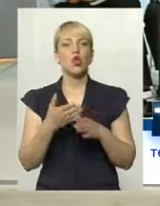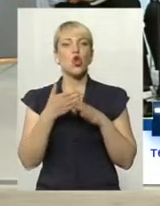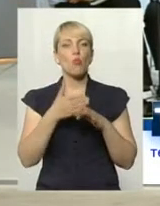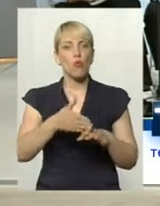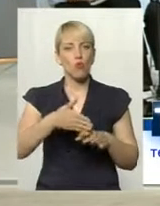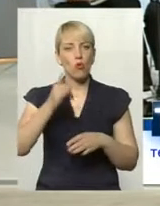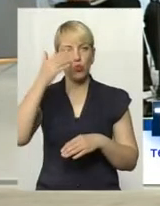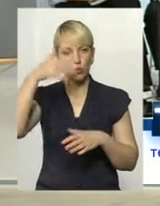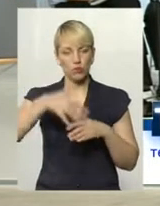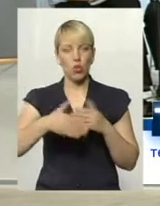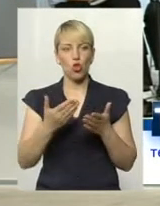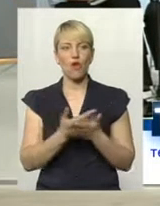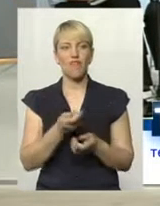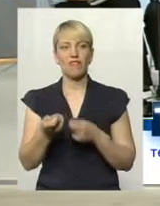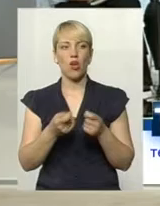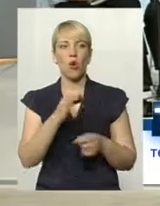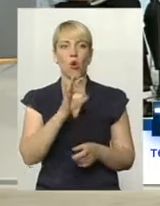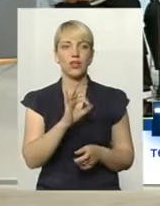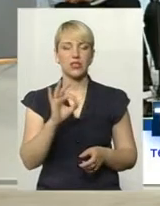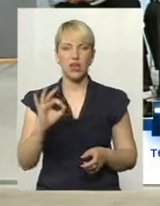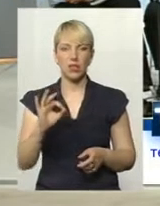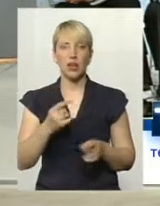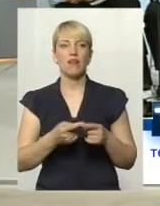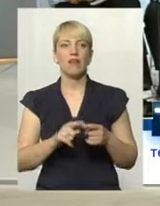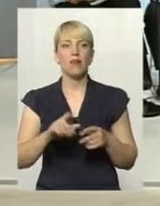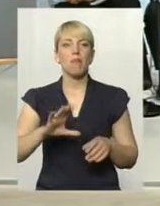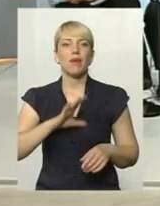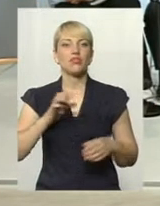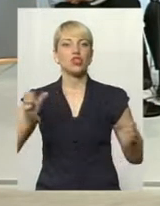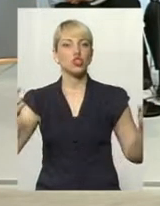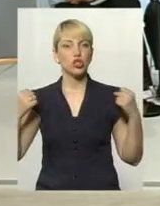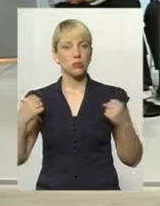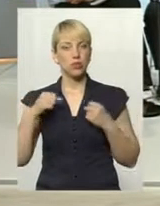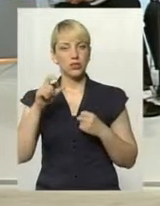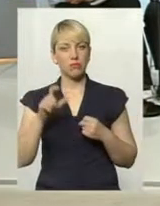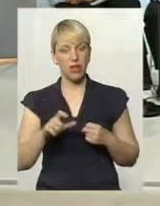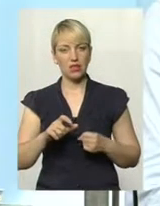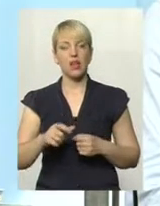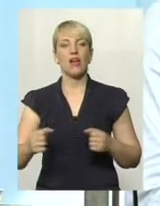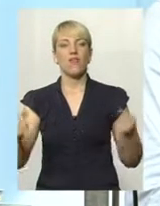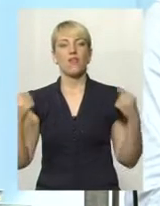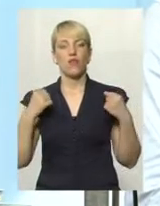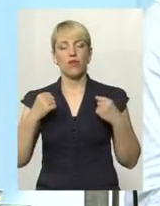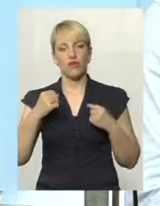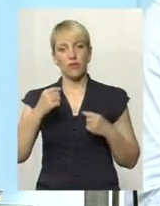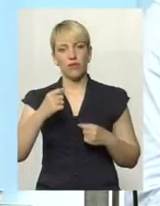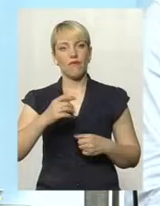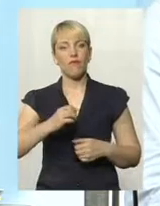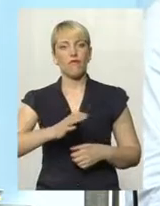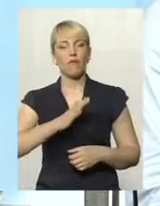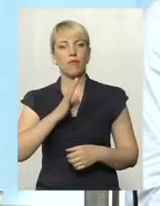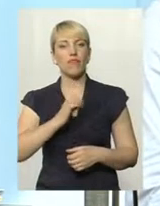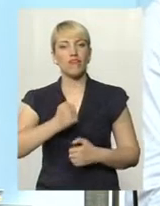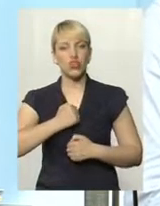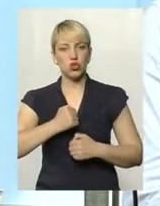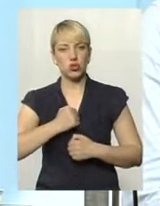нововладовець Олександр Олександрович, також він бувший спортсмен і чоловік військовий, він також з розумінням відноситься до